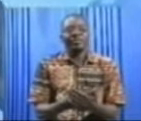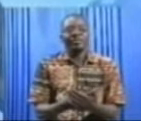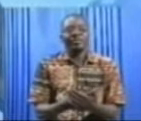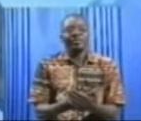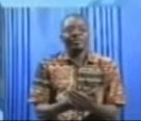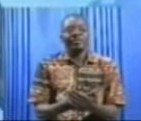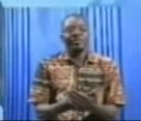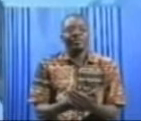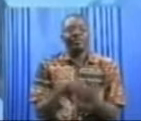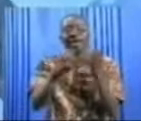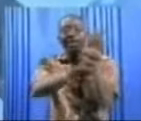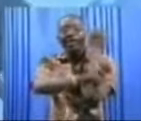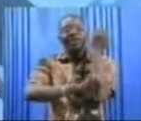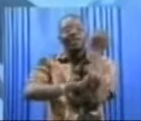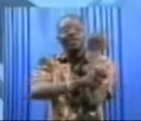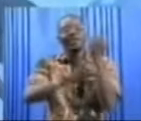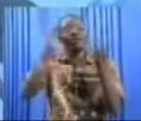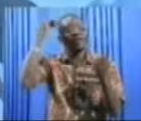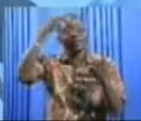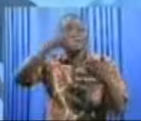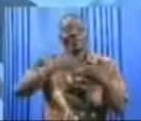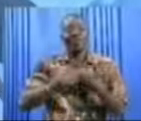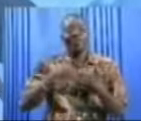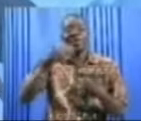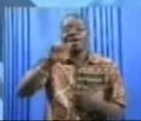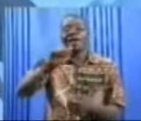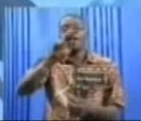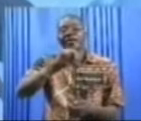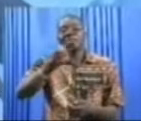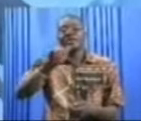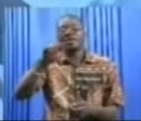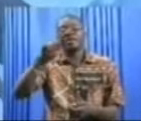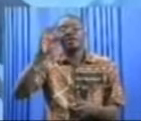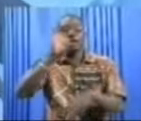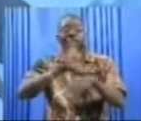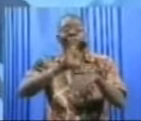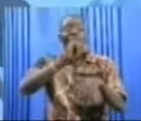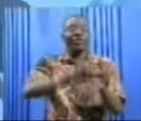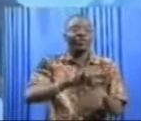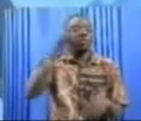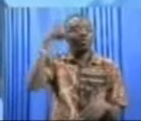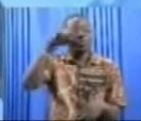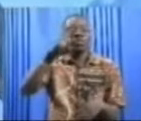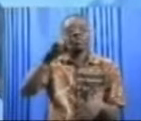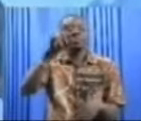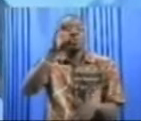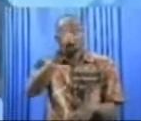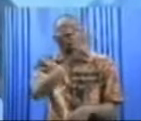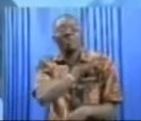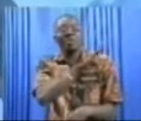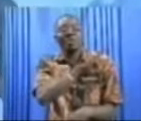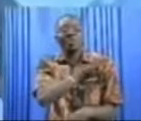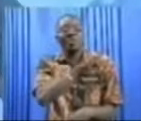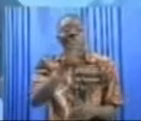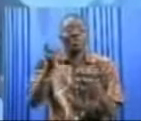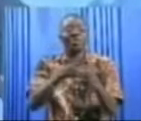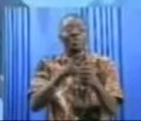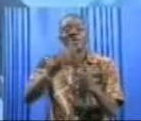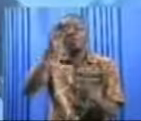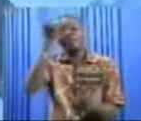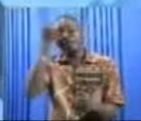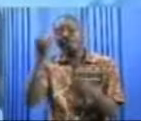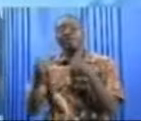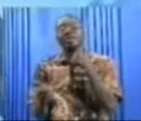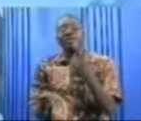À l'étranger, il n'y aura pas d'amnistie générale en Côte d'Ivoire. Pour les pro-bagbo, c'est le premier ministre qui le dit au Sénégal.